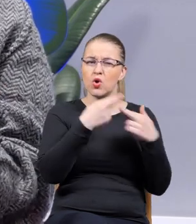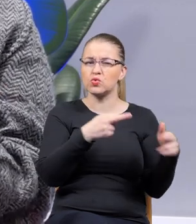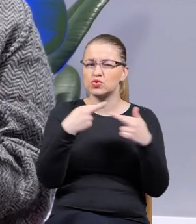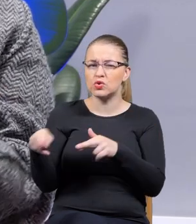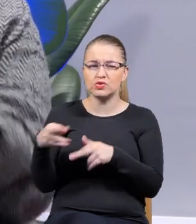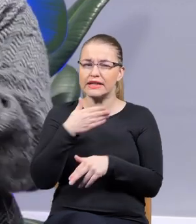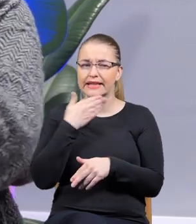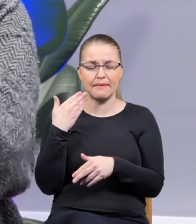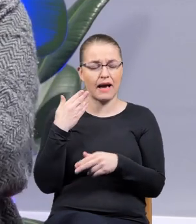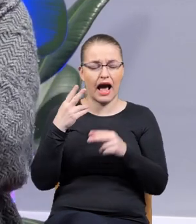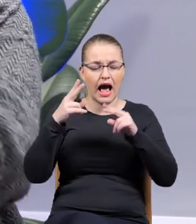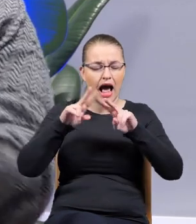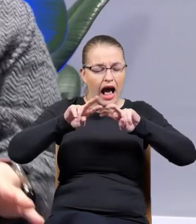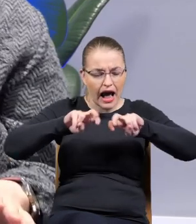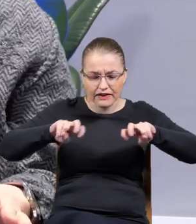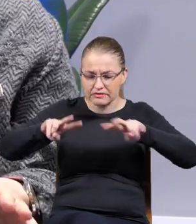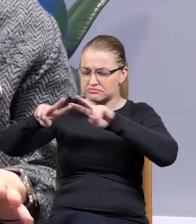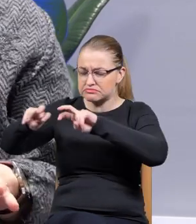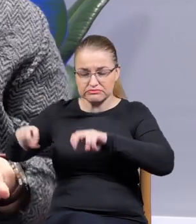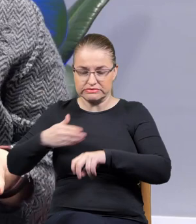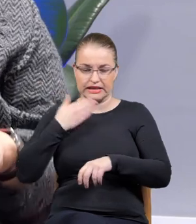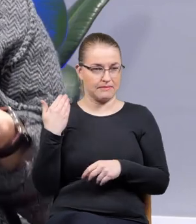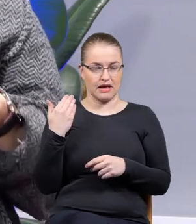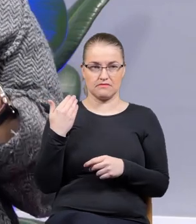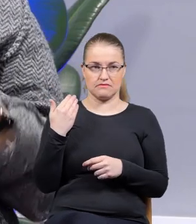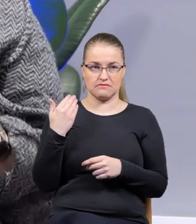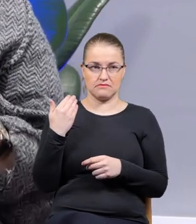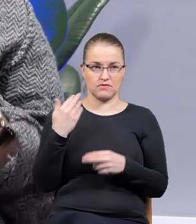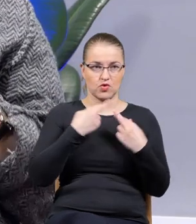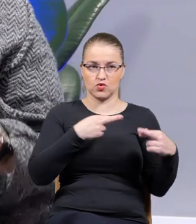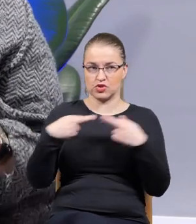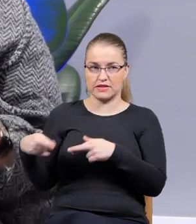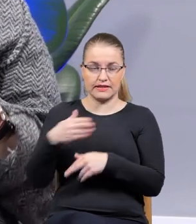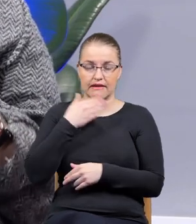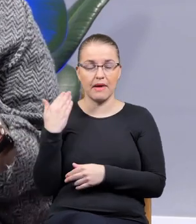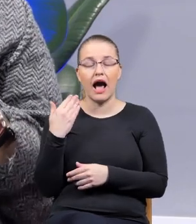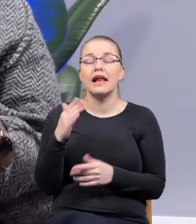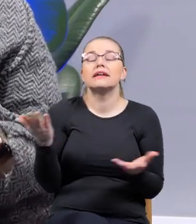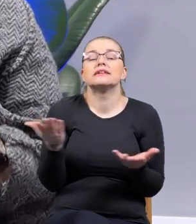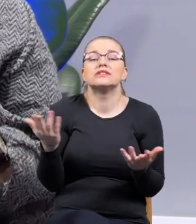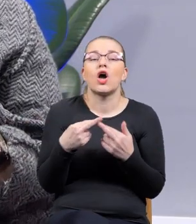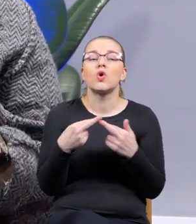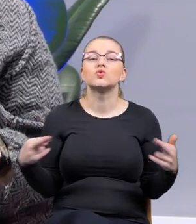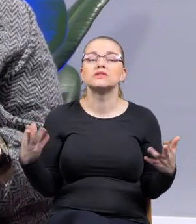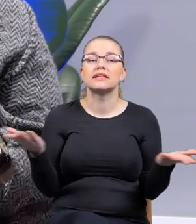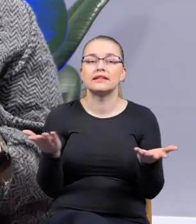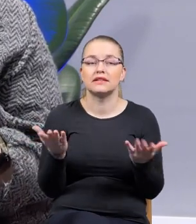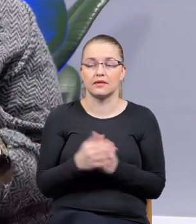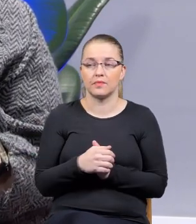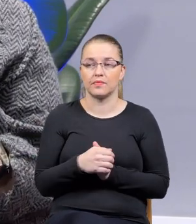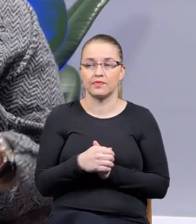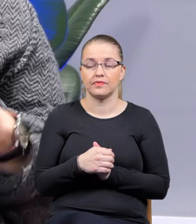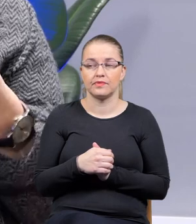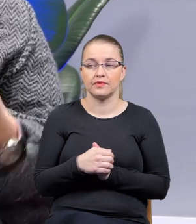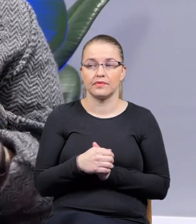researchu, między pisaniem Martina i moim. Wydaje mi się, że różnicę należałoby sytuować raczej w